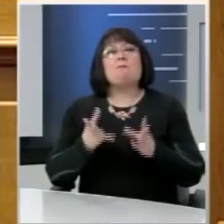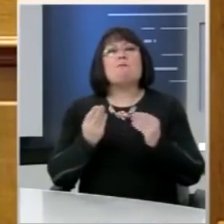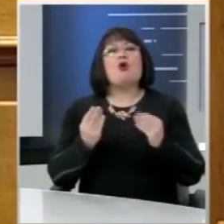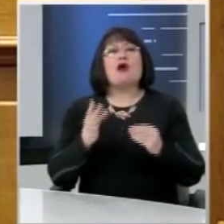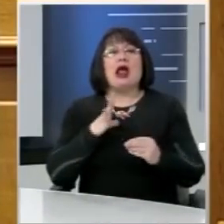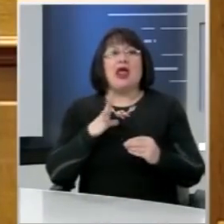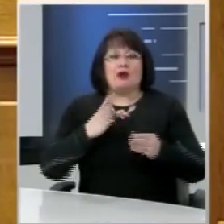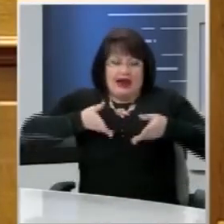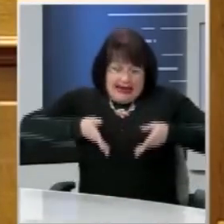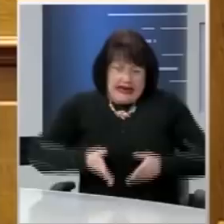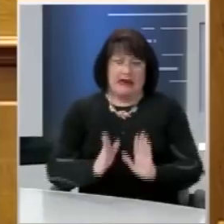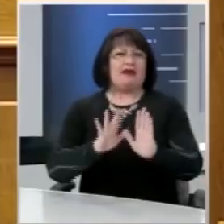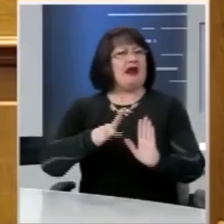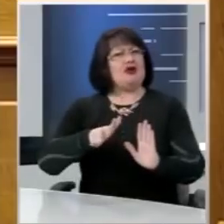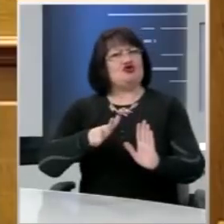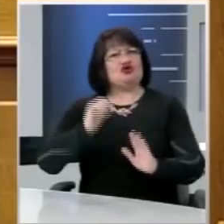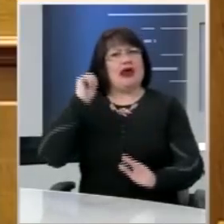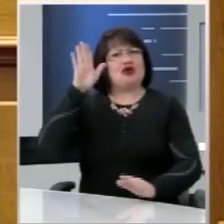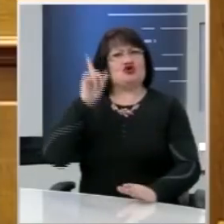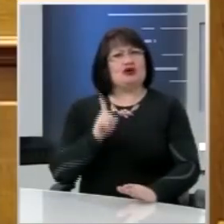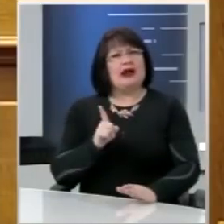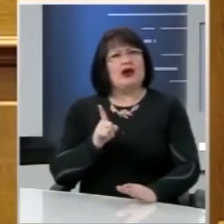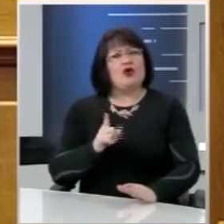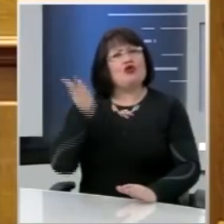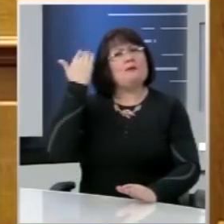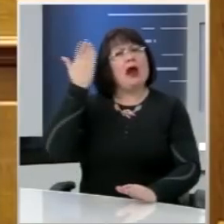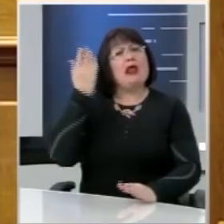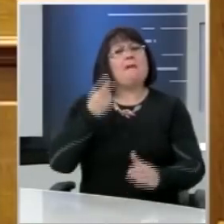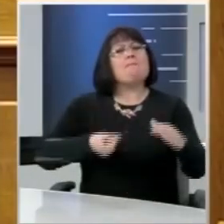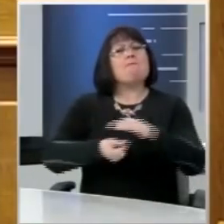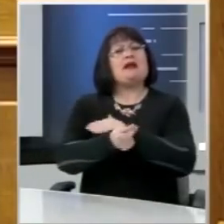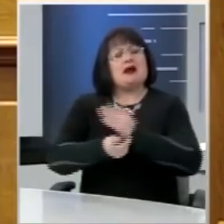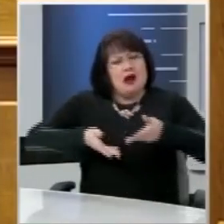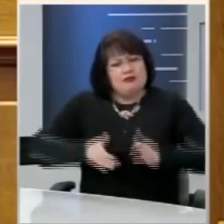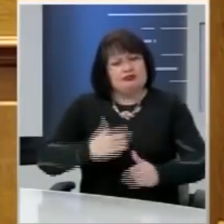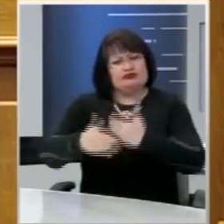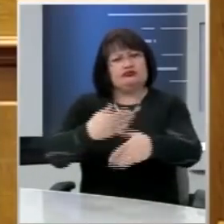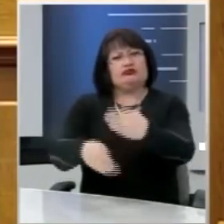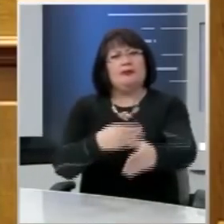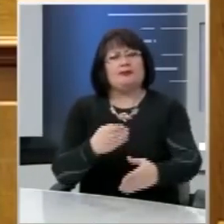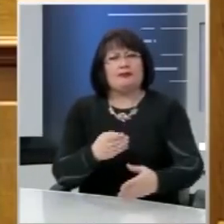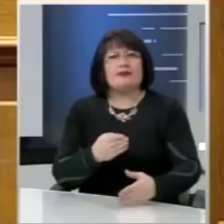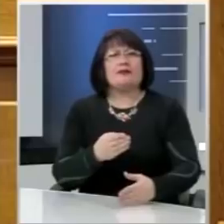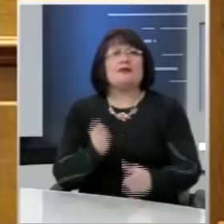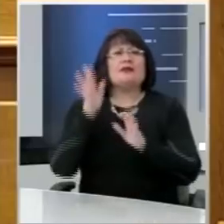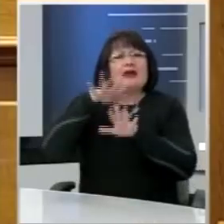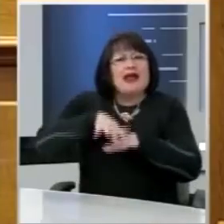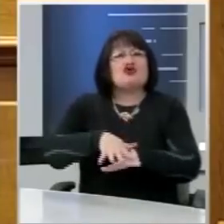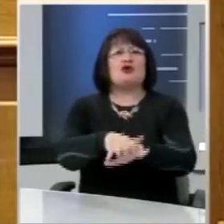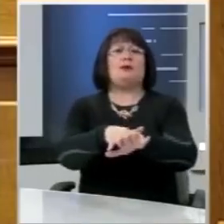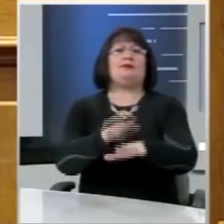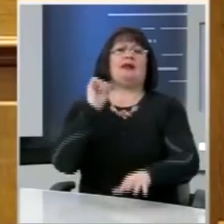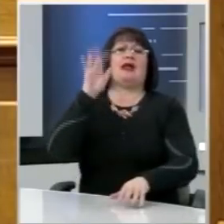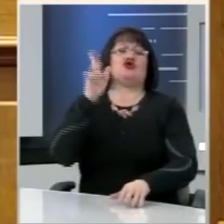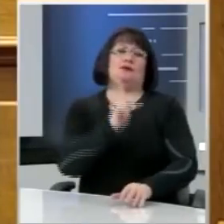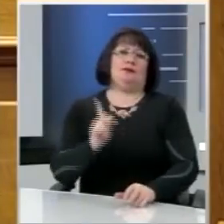μπορεί και να έχουν γεννηθεί στο εξωτερικό και να είναι απόγονοι παλιών μεταναστών έχουν αντικειμενικά ενσωματωθεί στις κοινωνίες